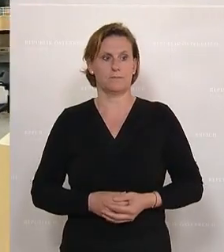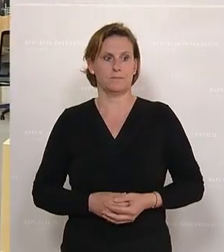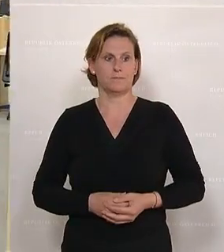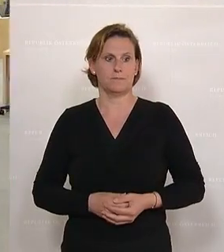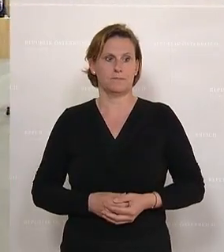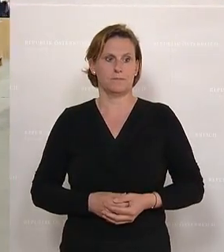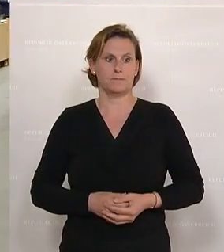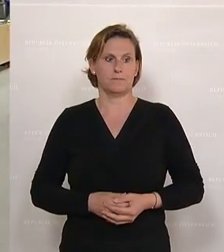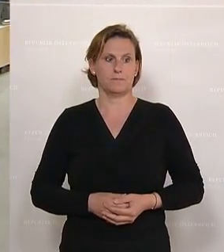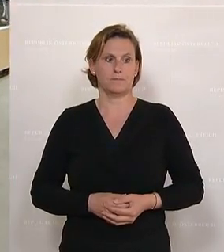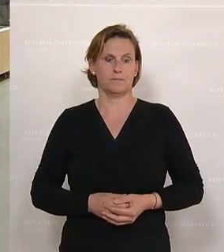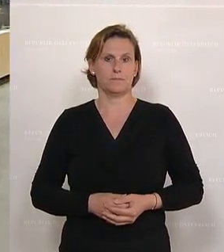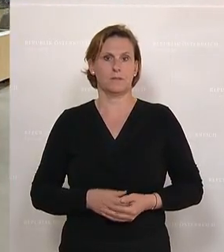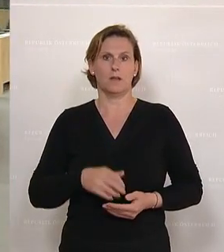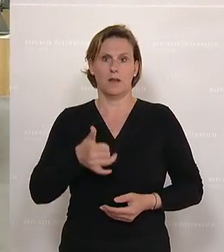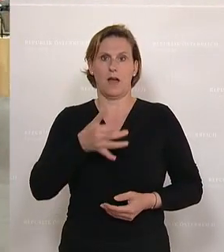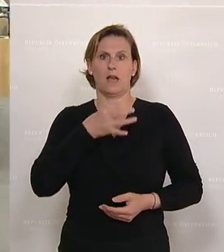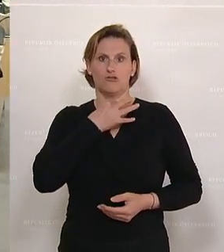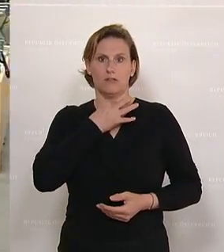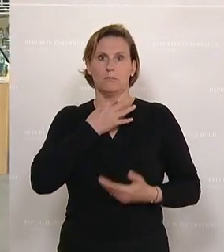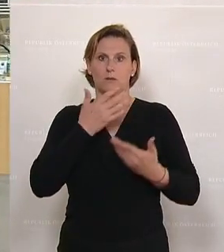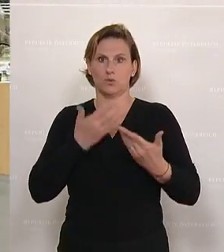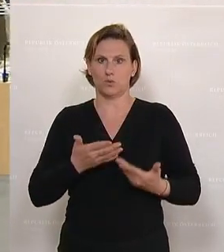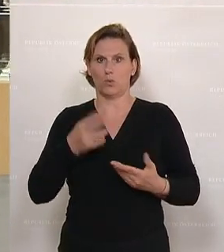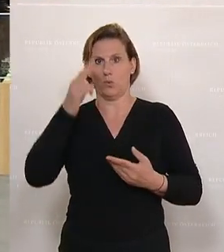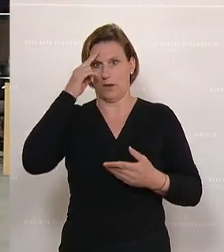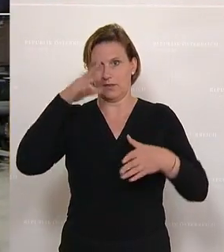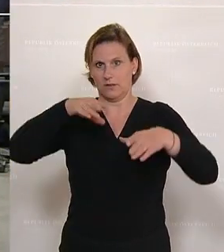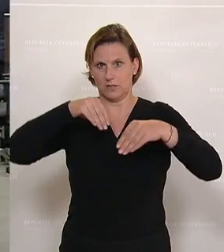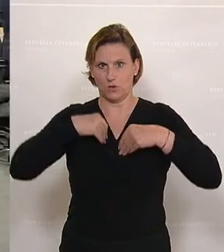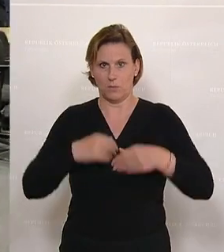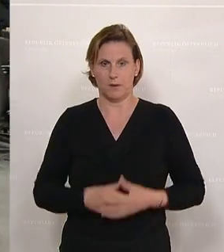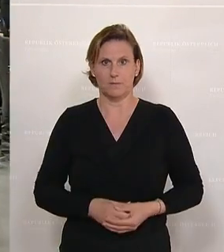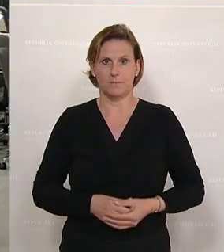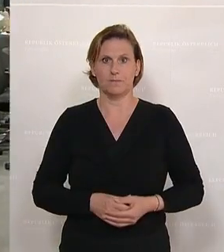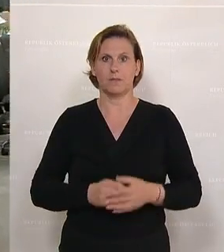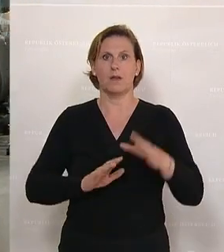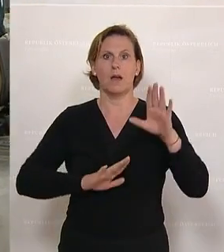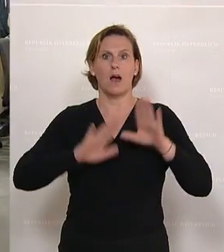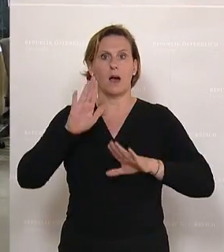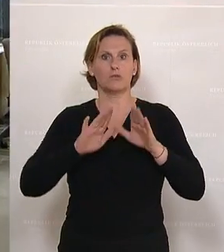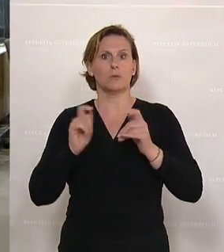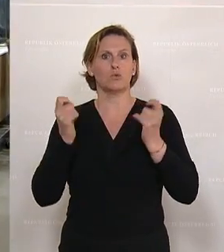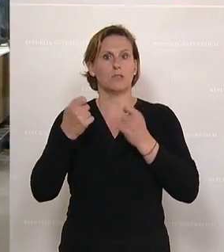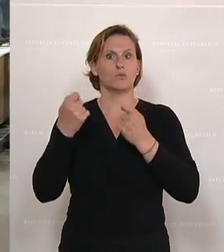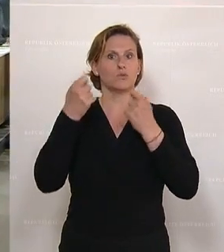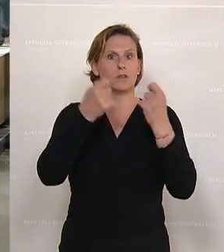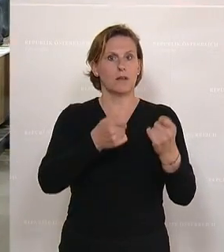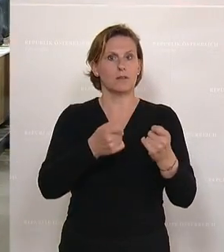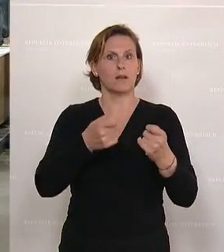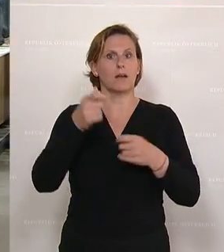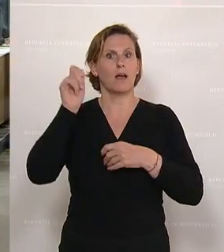zurückgreifen und nach Dringlichkeit verteilen. Industriebetrieben, die Gas einspeichern, sollen dabei nun Sicherheiten gegeben werden.